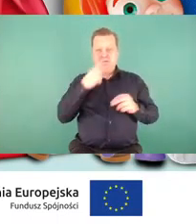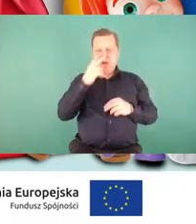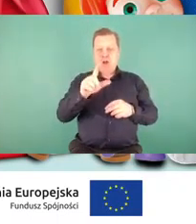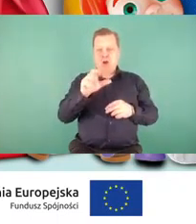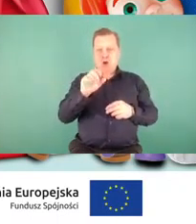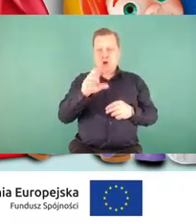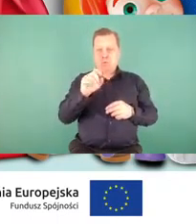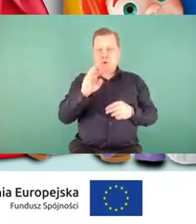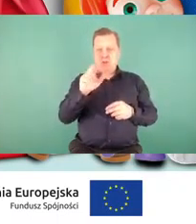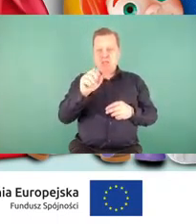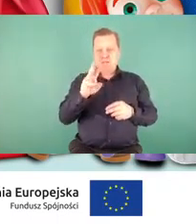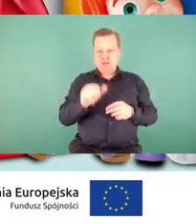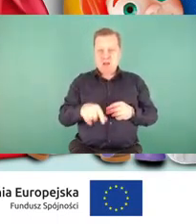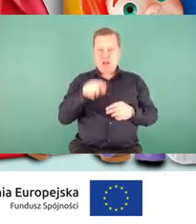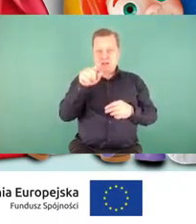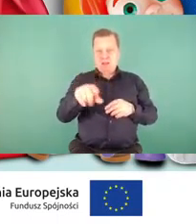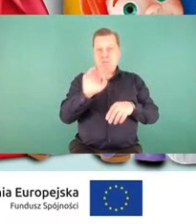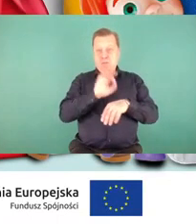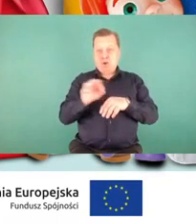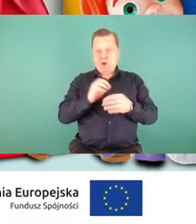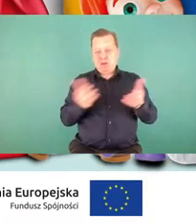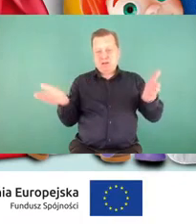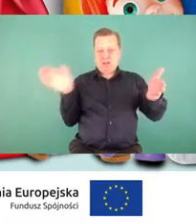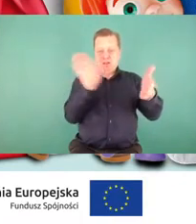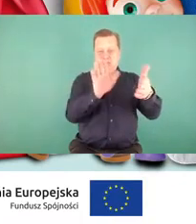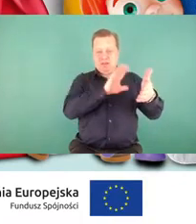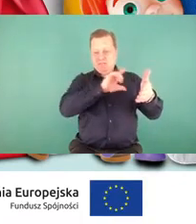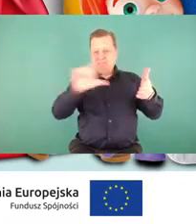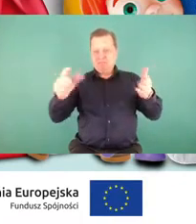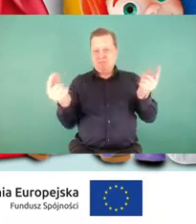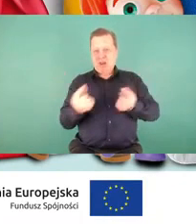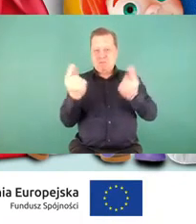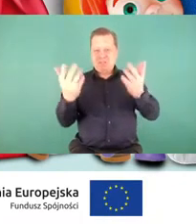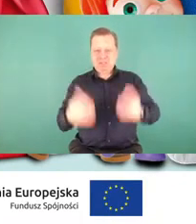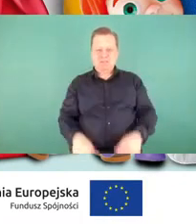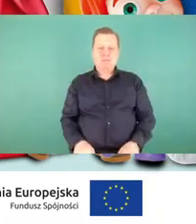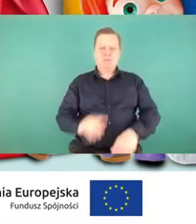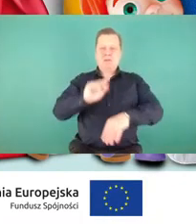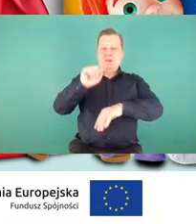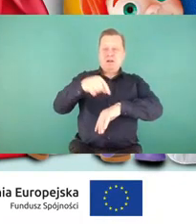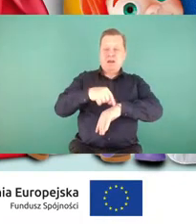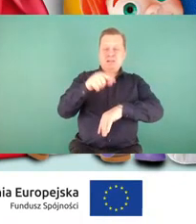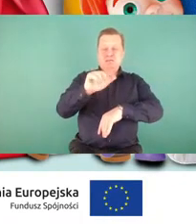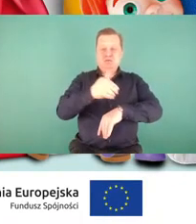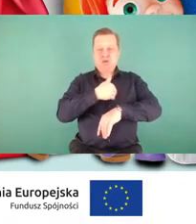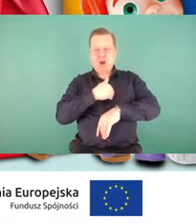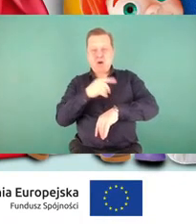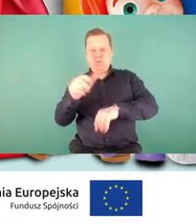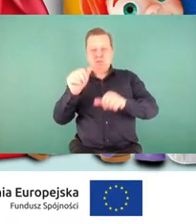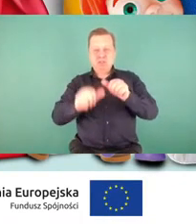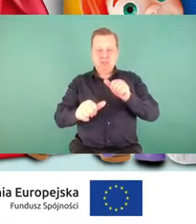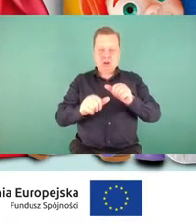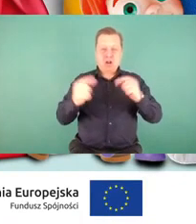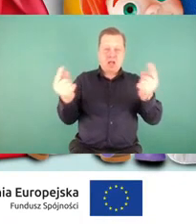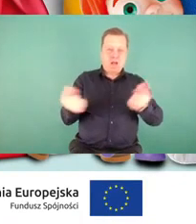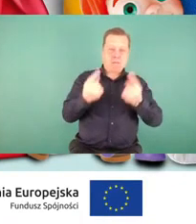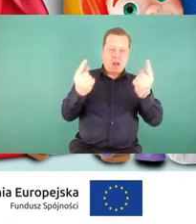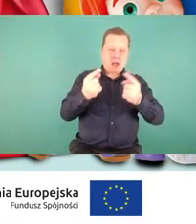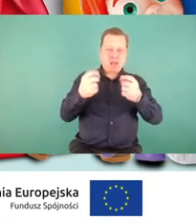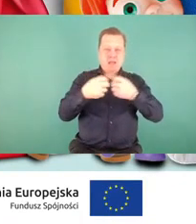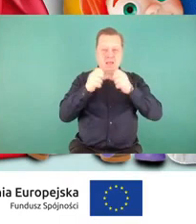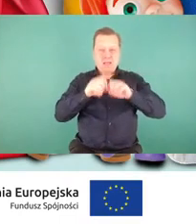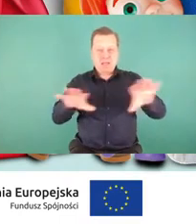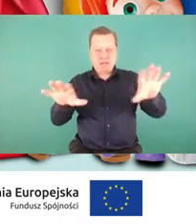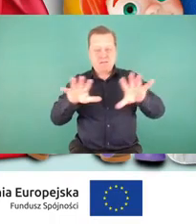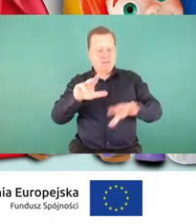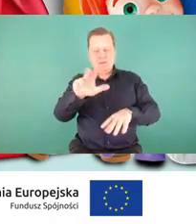promuje projekt. Lekcje w szkołach i przedszkolach oraz kampania medialna to nie wszystko. Postanowiliśmy